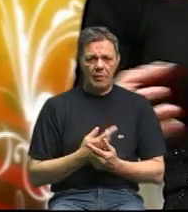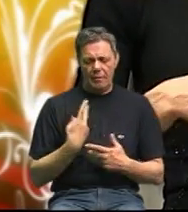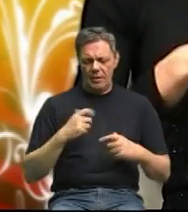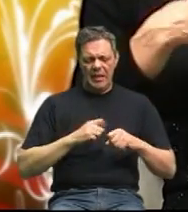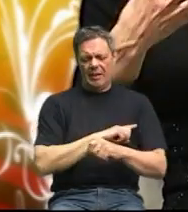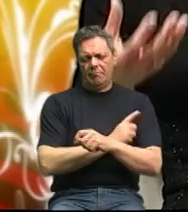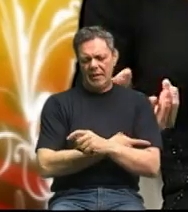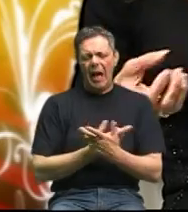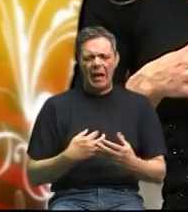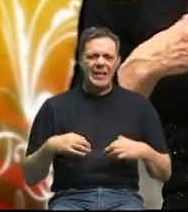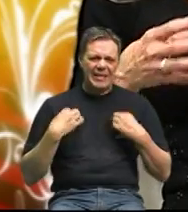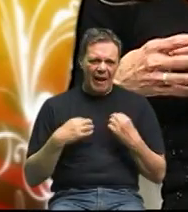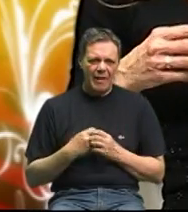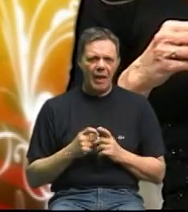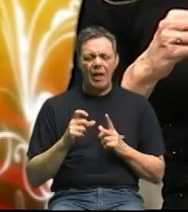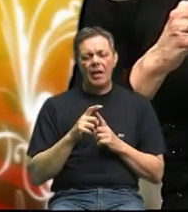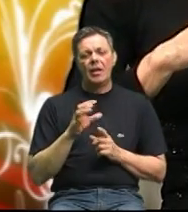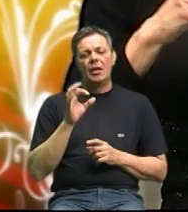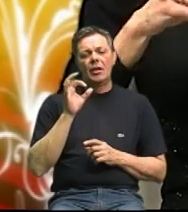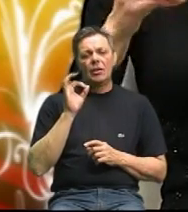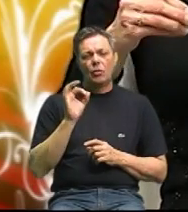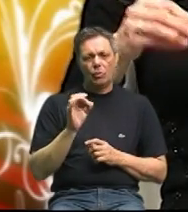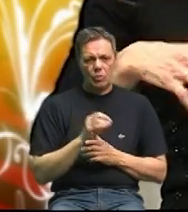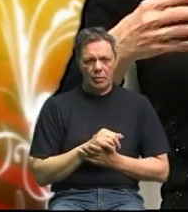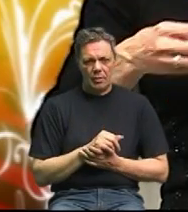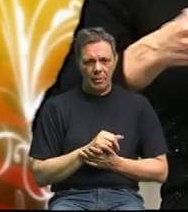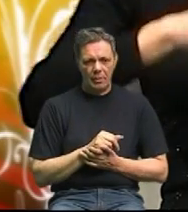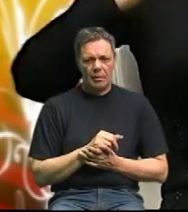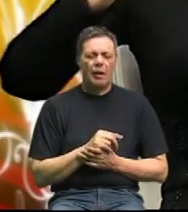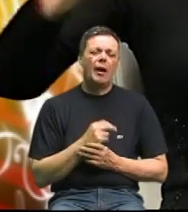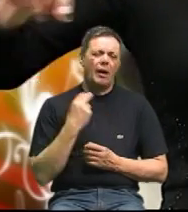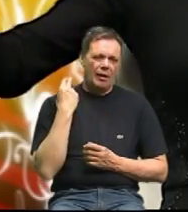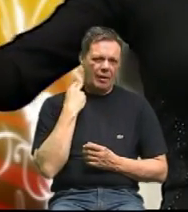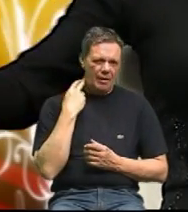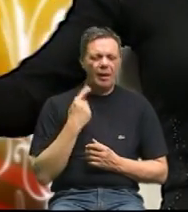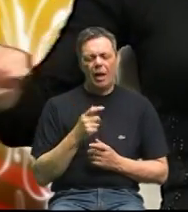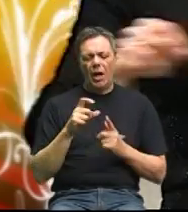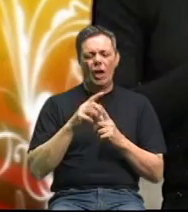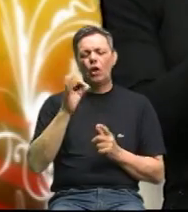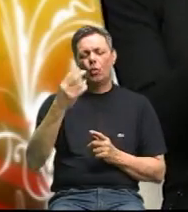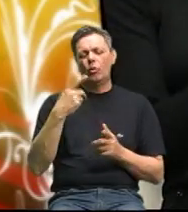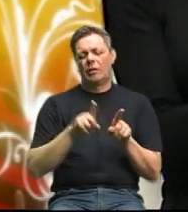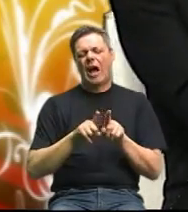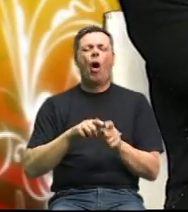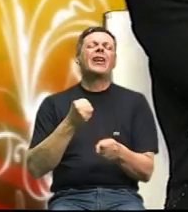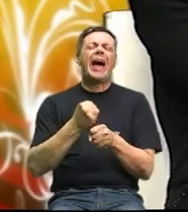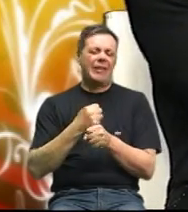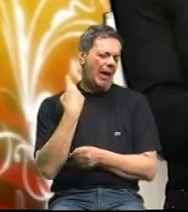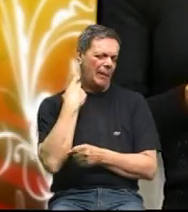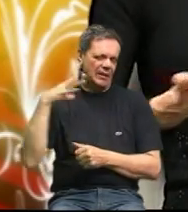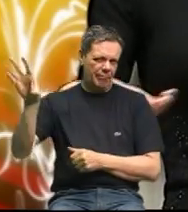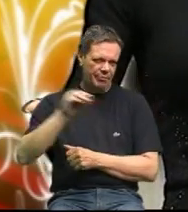zdravje a du ovo je fonetični iz engelskog du radit čiže radit